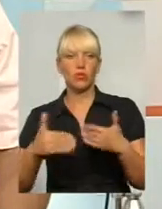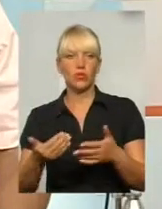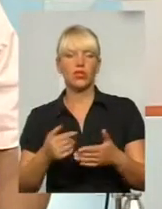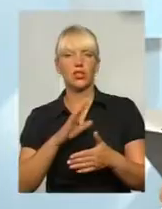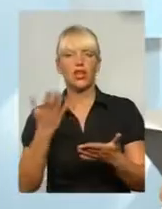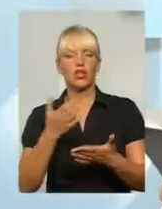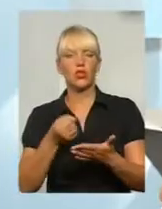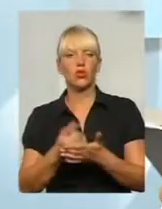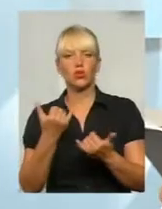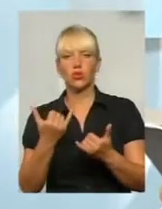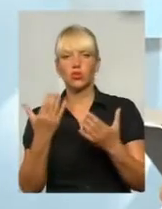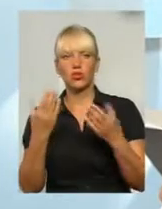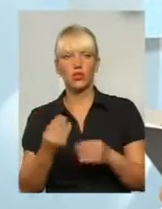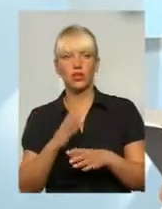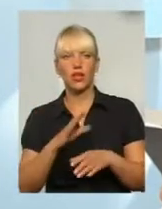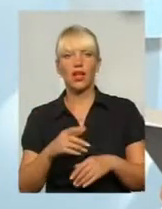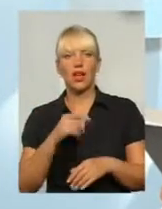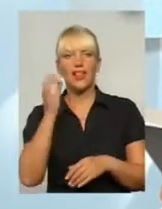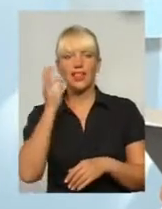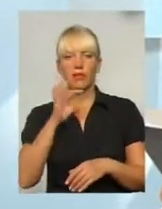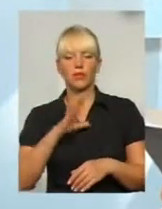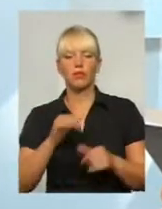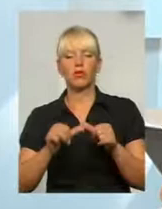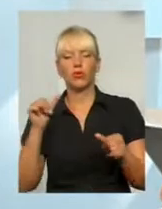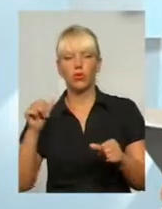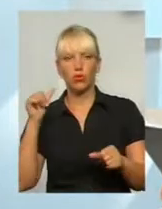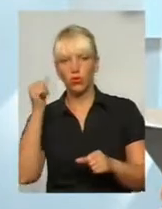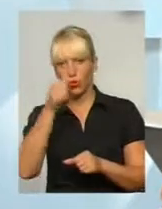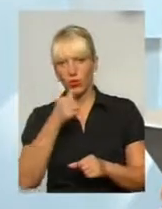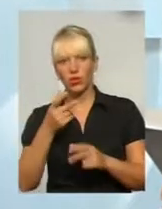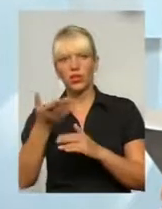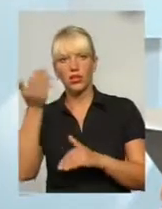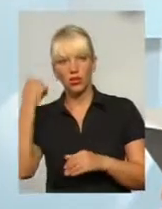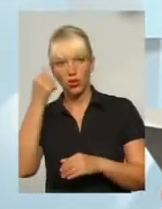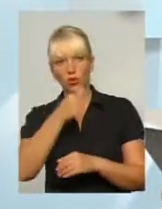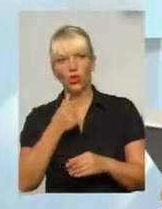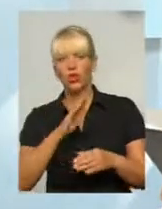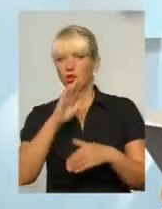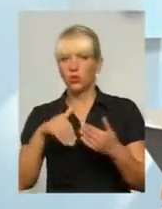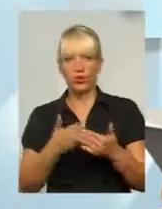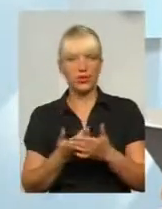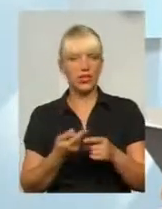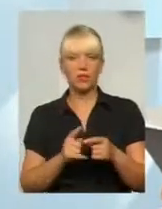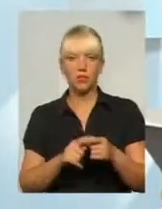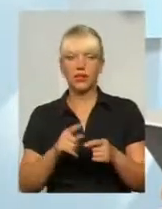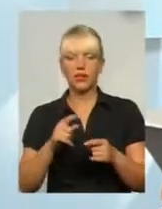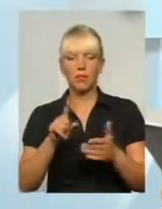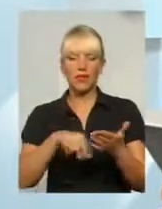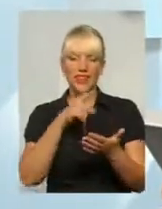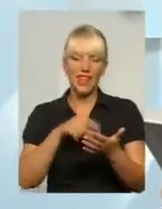перепрошую, німці в нас були не перший рік, вони були і минулого року, цього, наскільки я знаю. Чи будуть